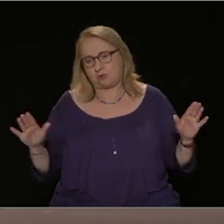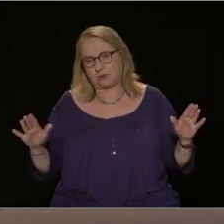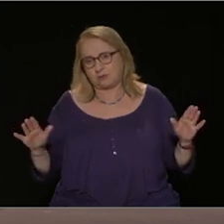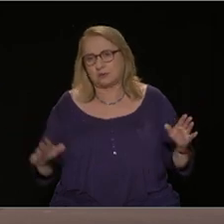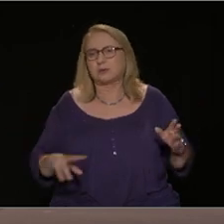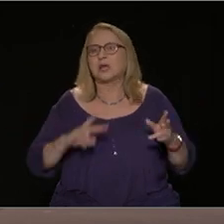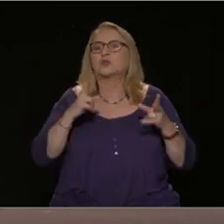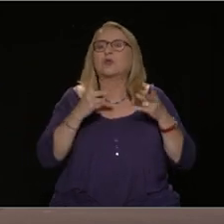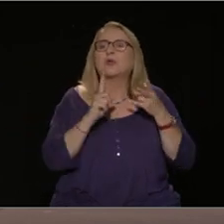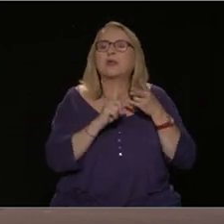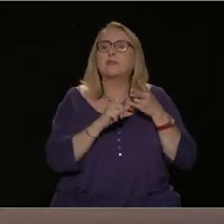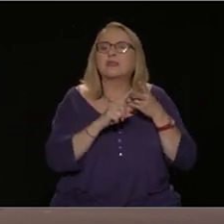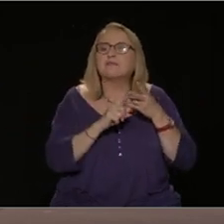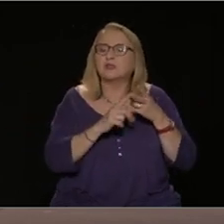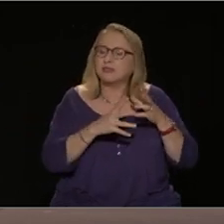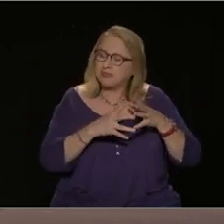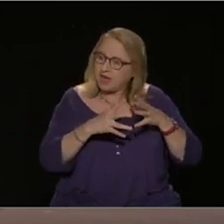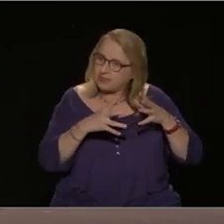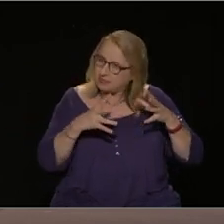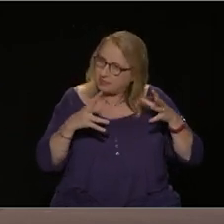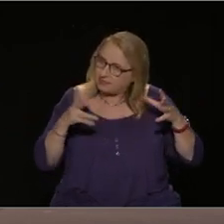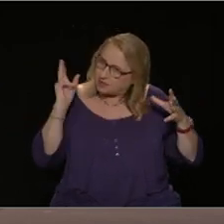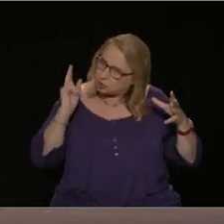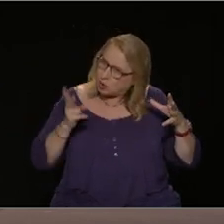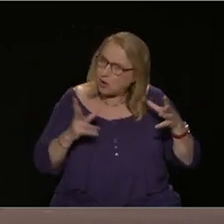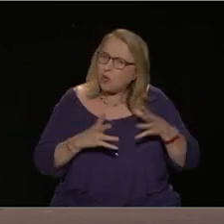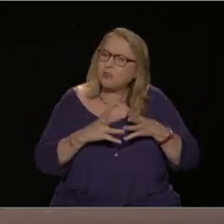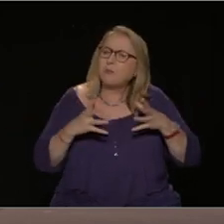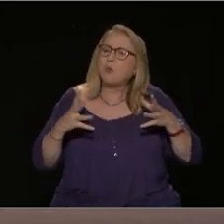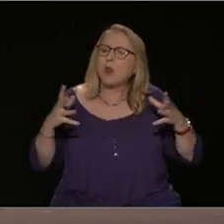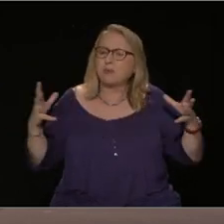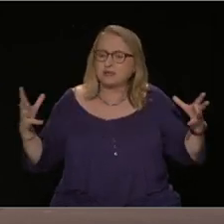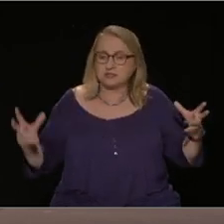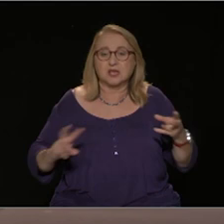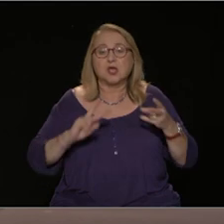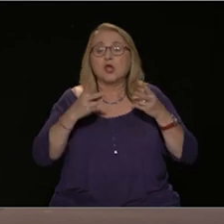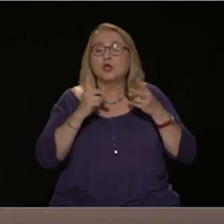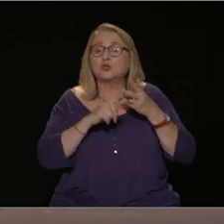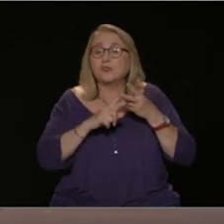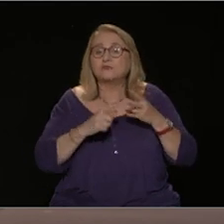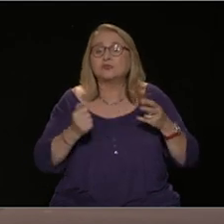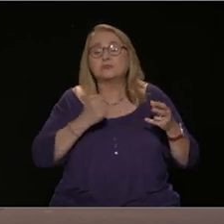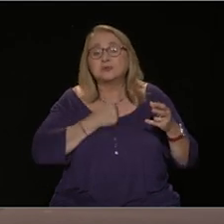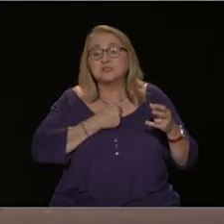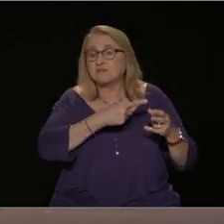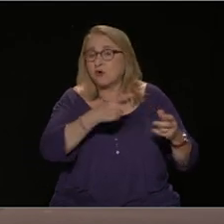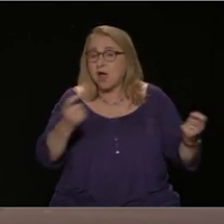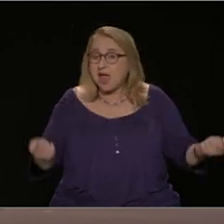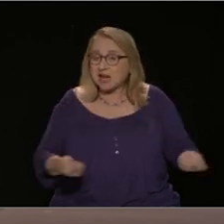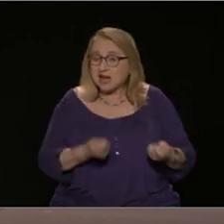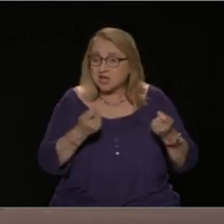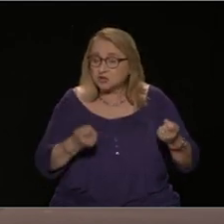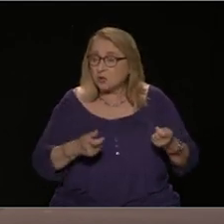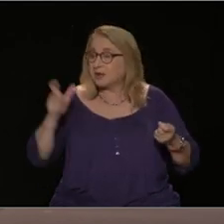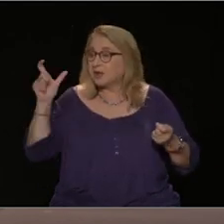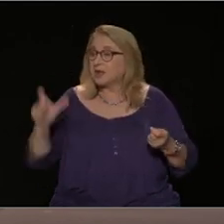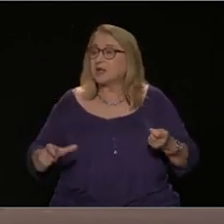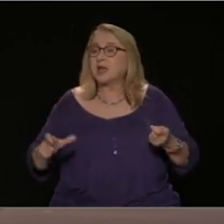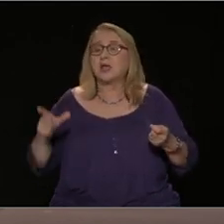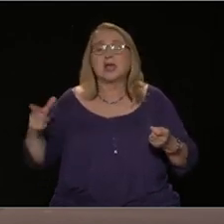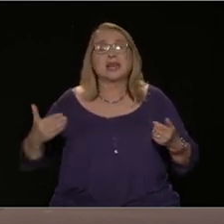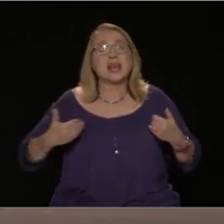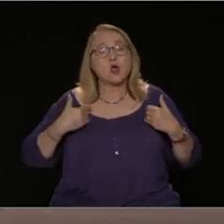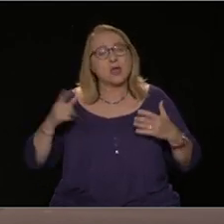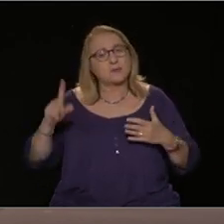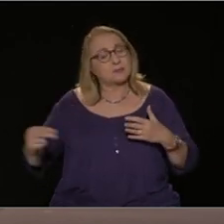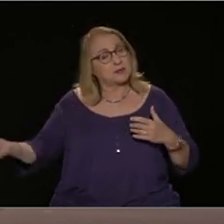και είναι και ένας λόγος να ψηφίσουν οι εργαζόμενοι και η νεολαία την οργάνωσή μας να χτυπήσουμε τη νέα δημοκρατία του Κυριάκου Μητσοτάκη.